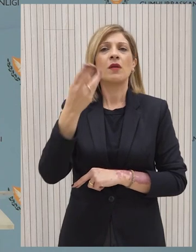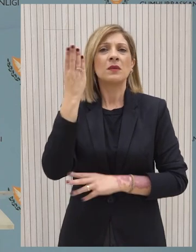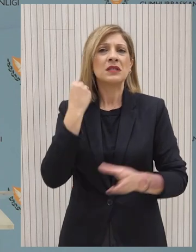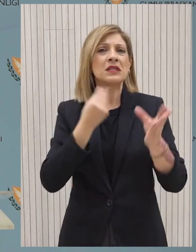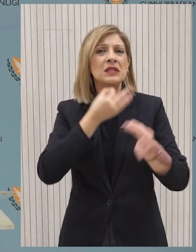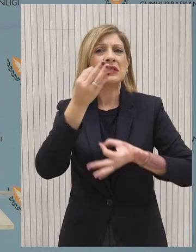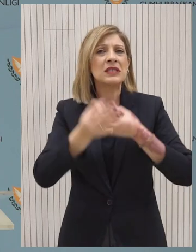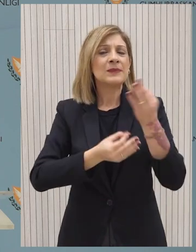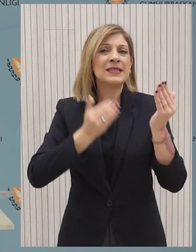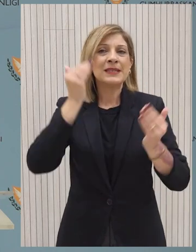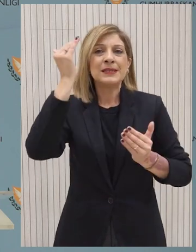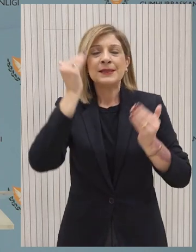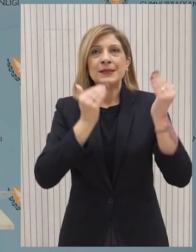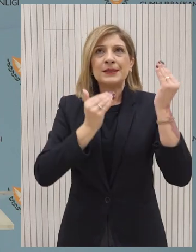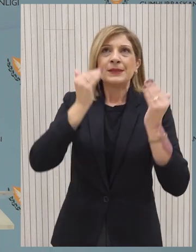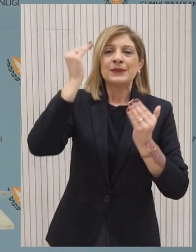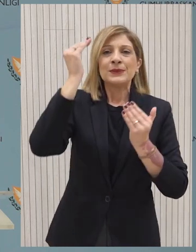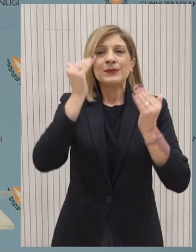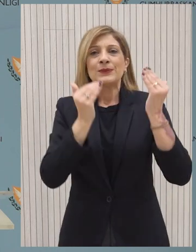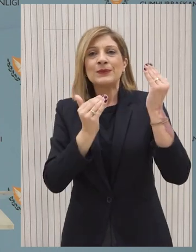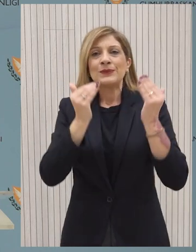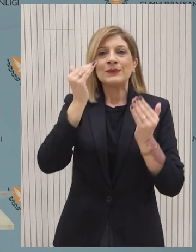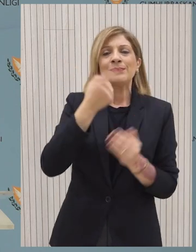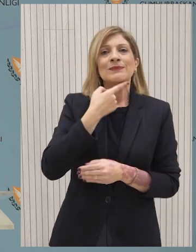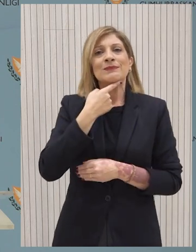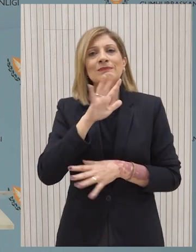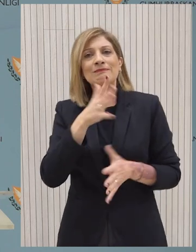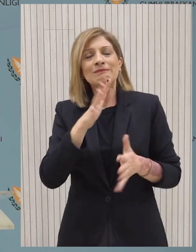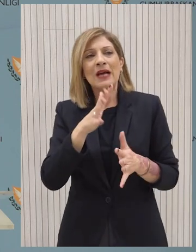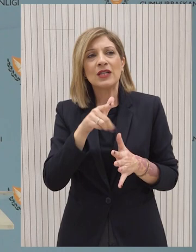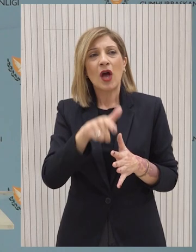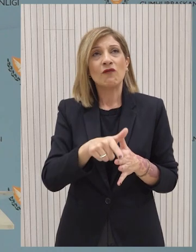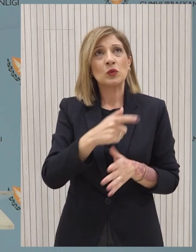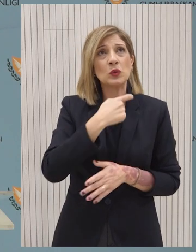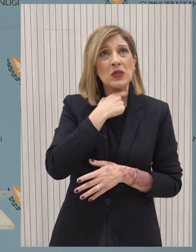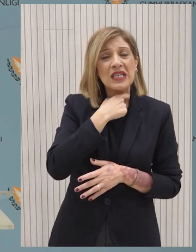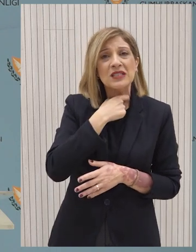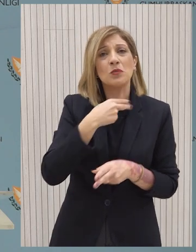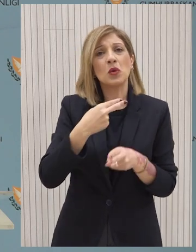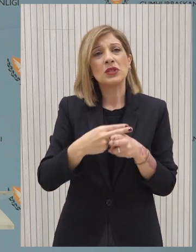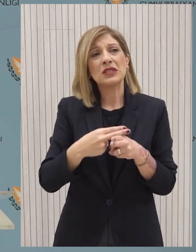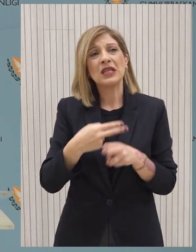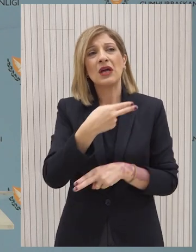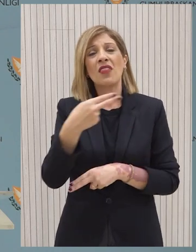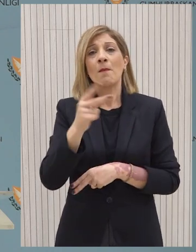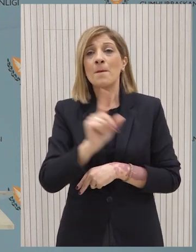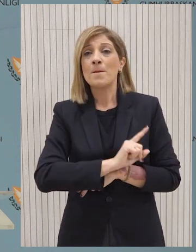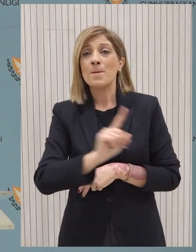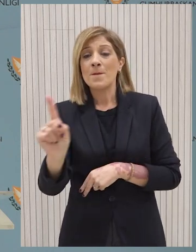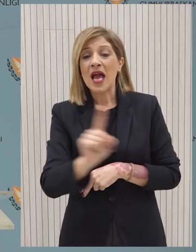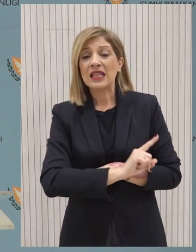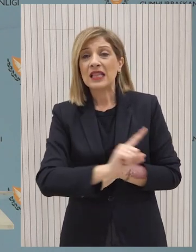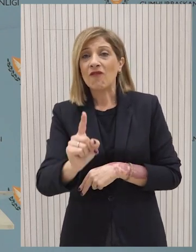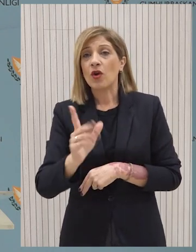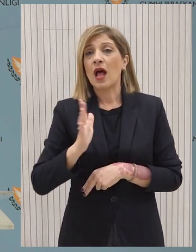αυτομιστικός διαδρομός, κυρίως όσον αφορά το κομμάτι της μεταφοράς αυτομιστικής βοηθειάς, από την Κύπρο προς την Γάζα, αν και το γεγονός ότι δεν υπάρχει